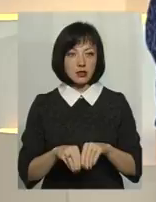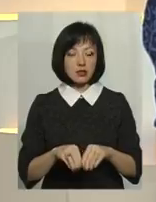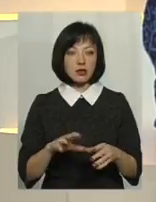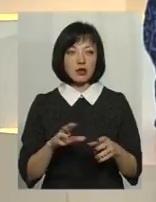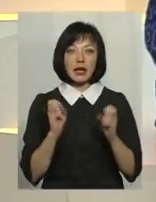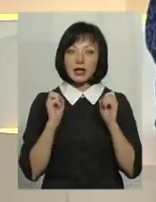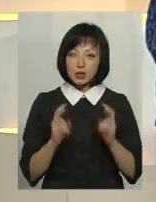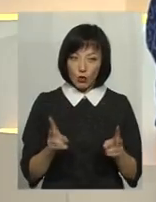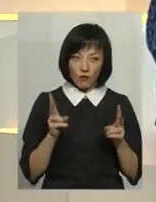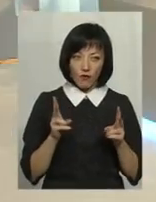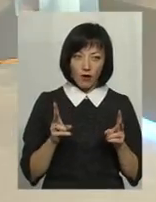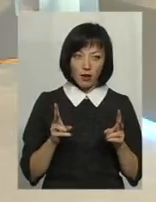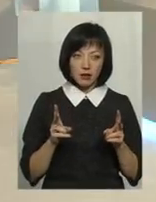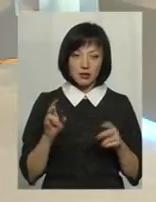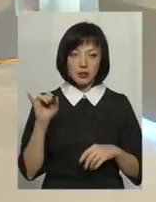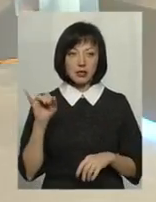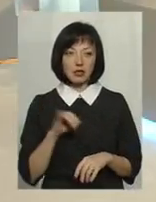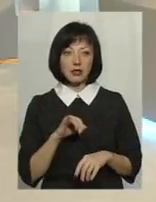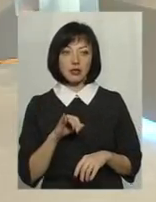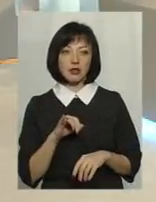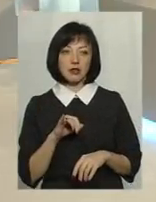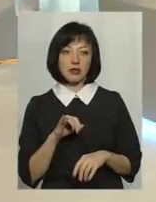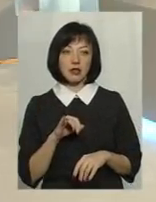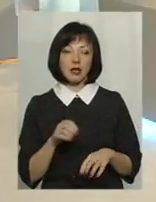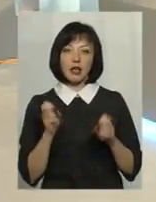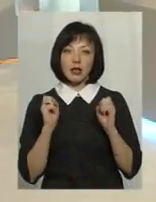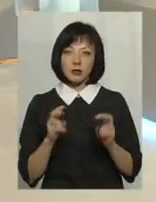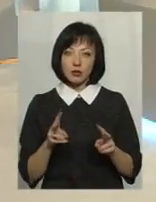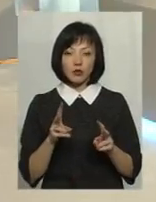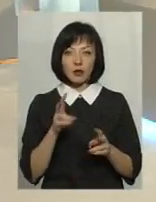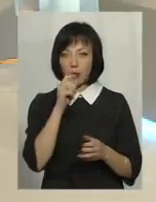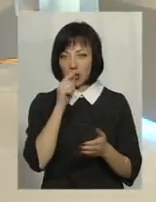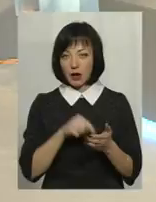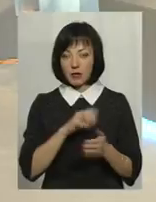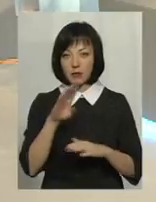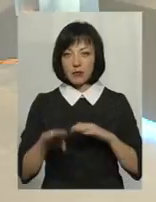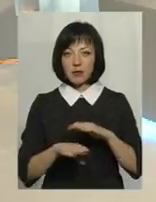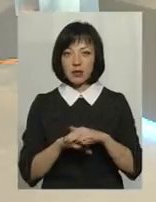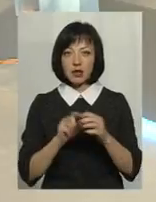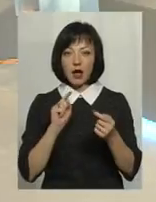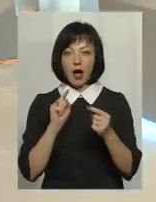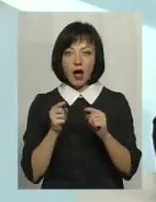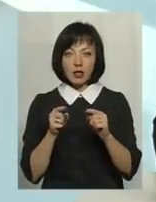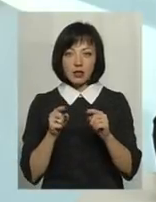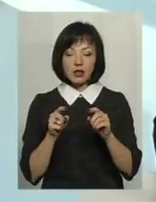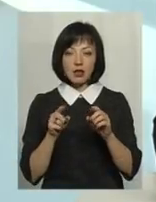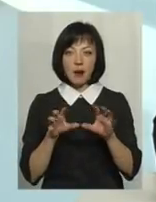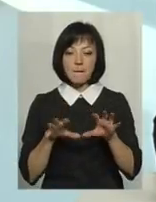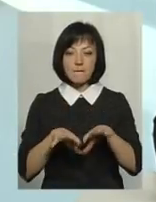ризикувати і, по суті, ризикнути, не потрапити під антимонопольне законодавство?